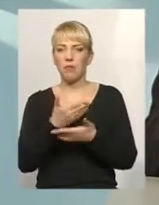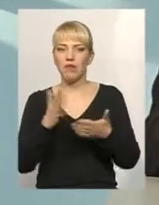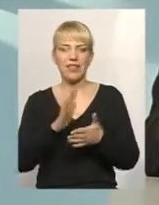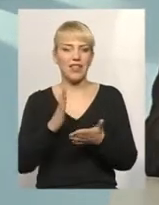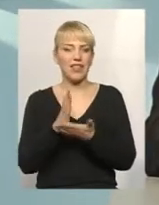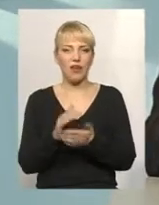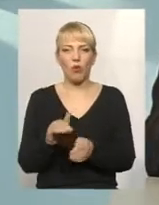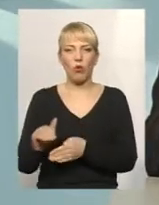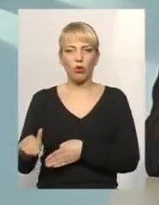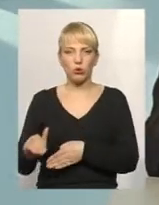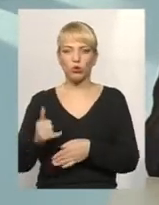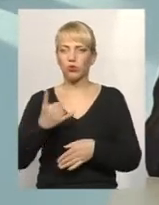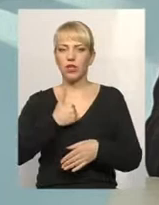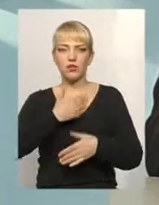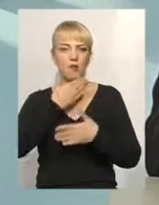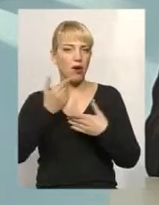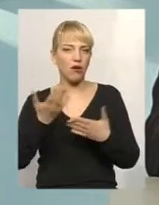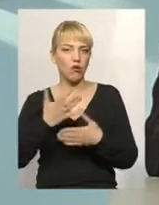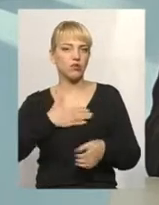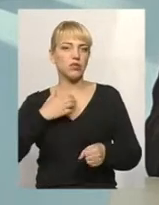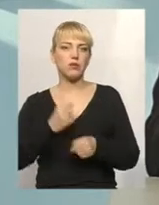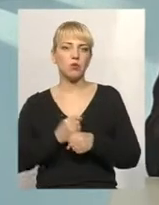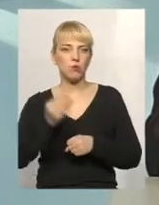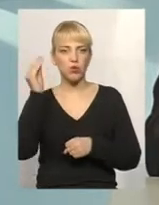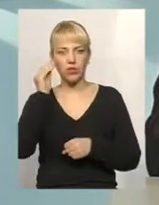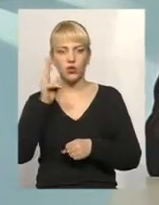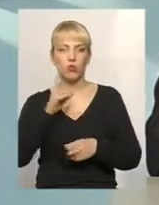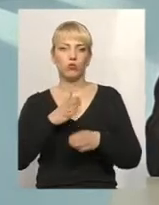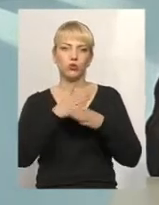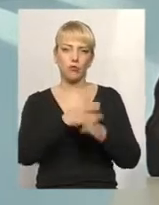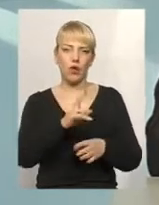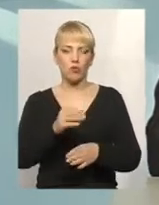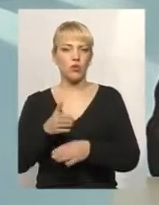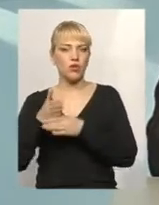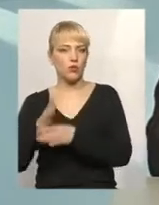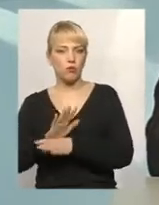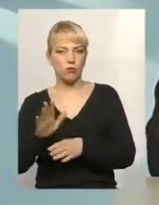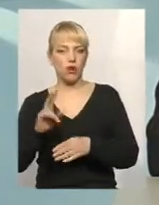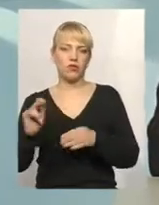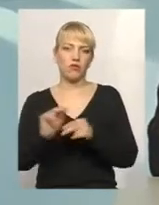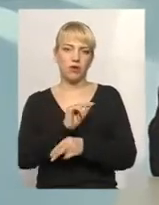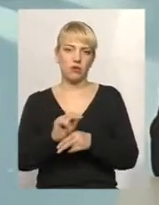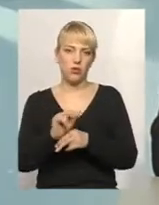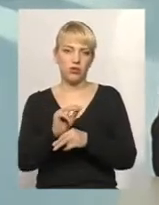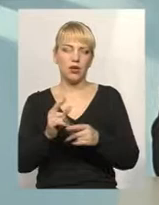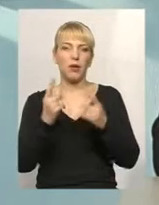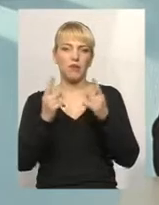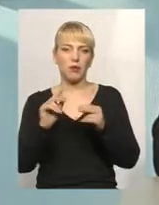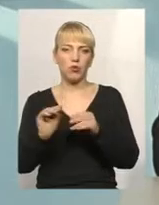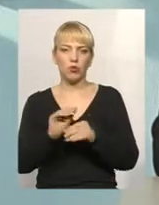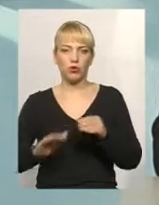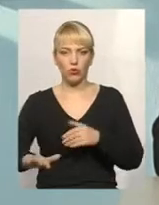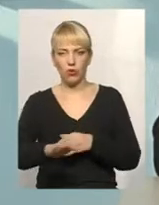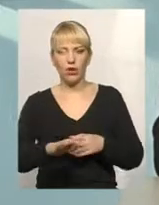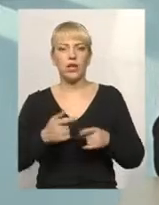осторонь і в нас немає якоїсь принципової позиції комусь робити прибудинкову територію, комусь не робити капітальний ремонт. У нас